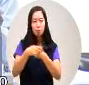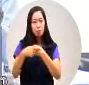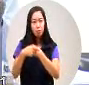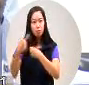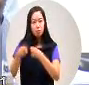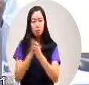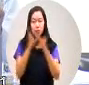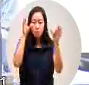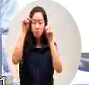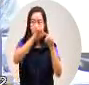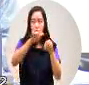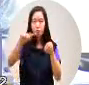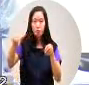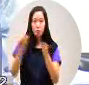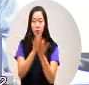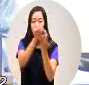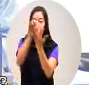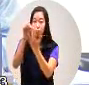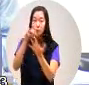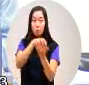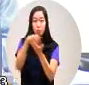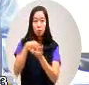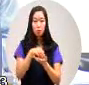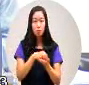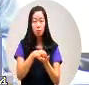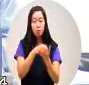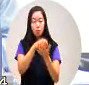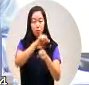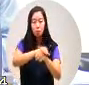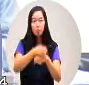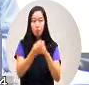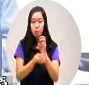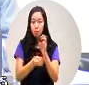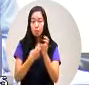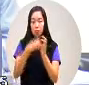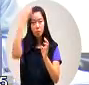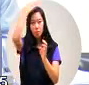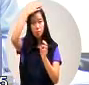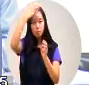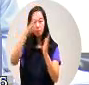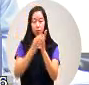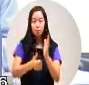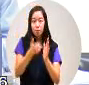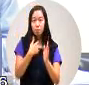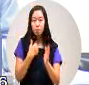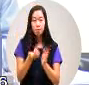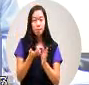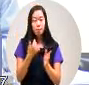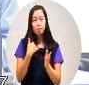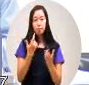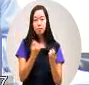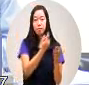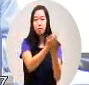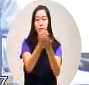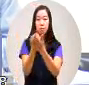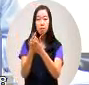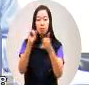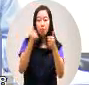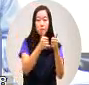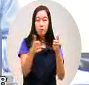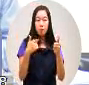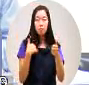失职的临选办法那么政局长呢我从每一位议员